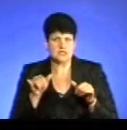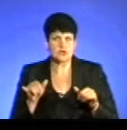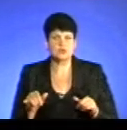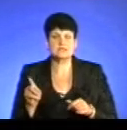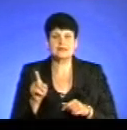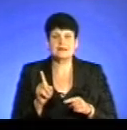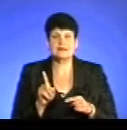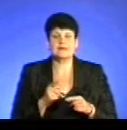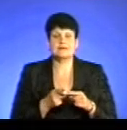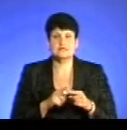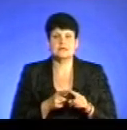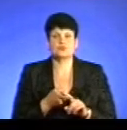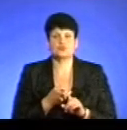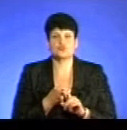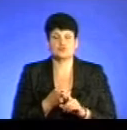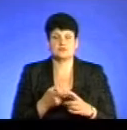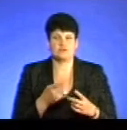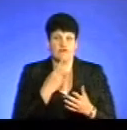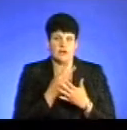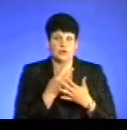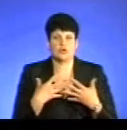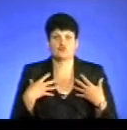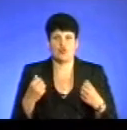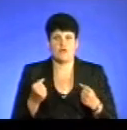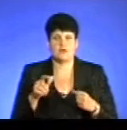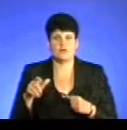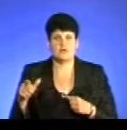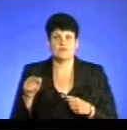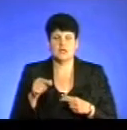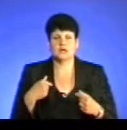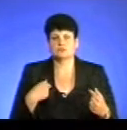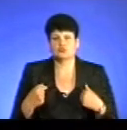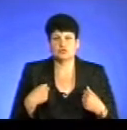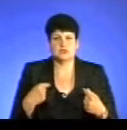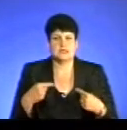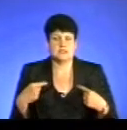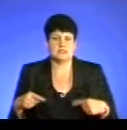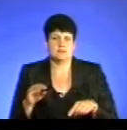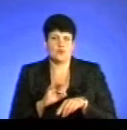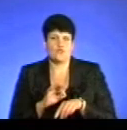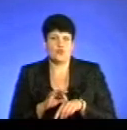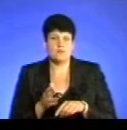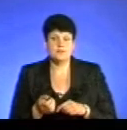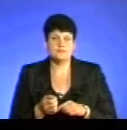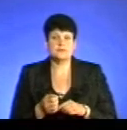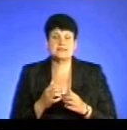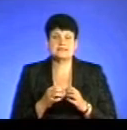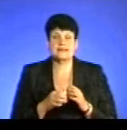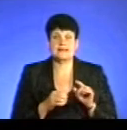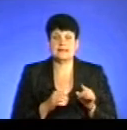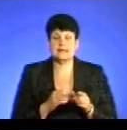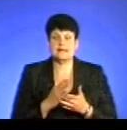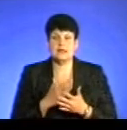-перше, це стосується вже на здоров'ї пацієнтів. Вони страдають різними недугами. Серед них